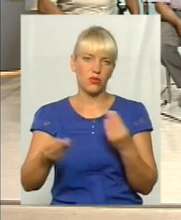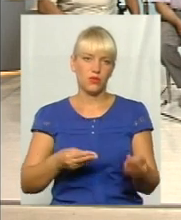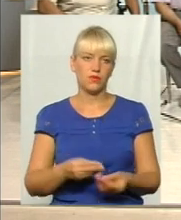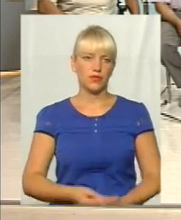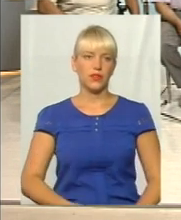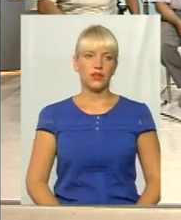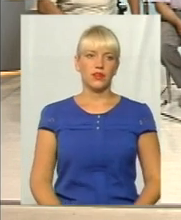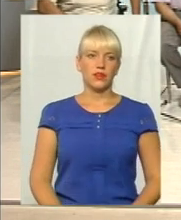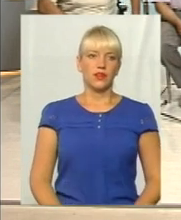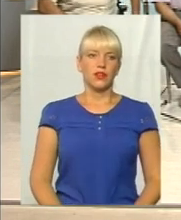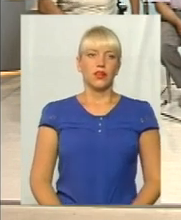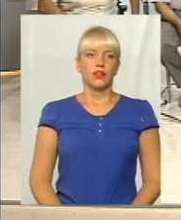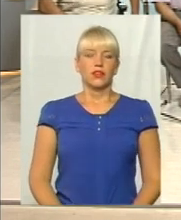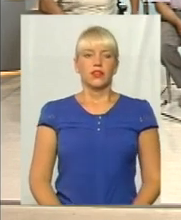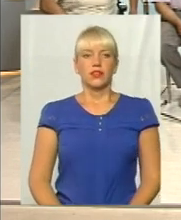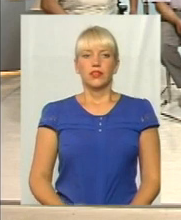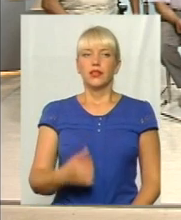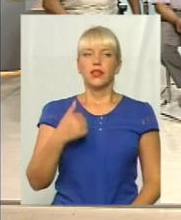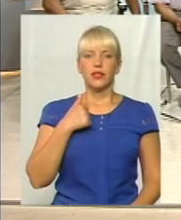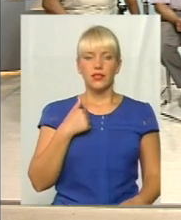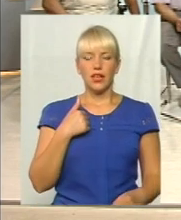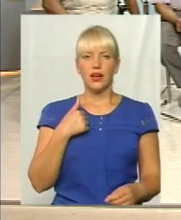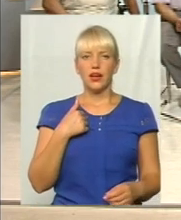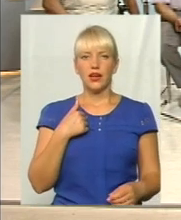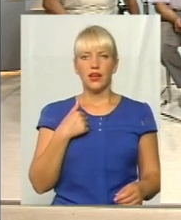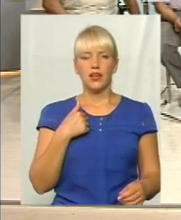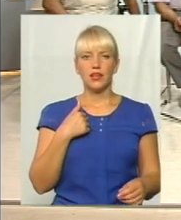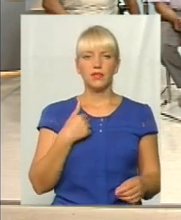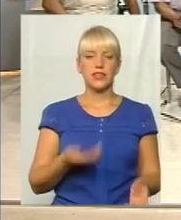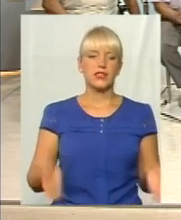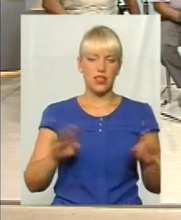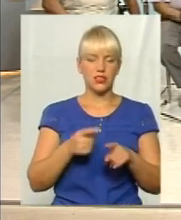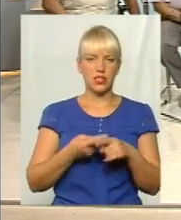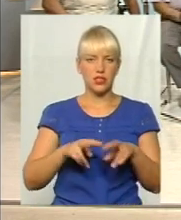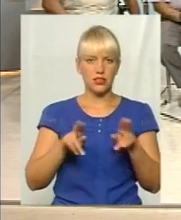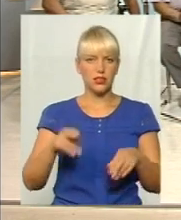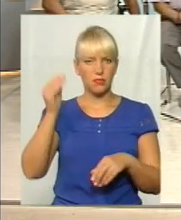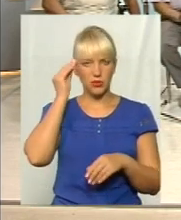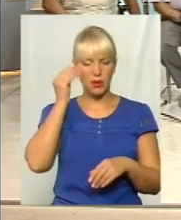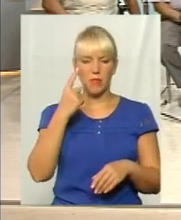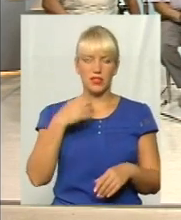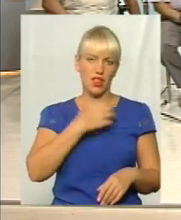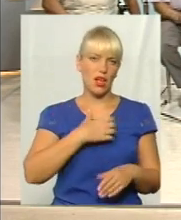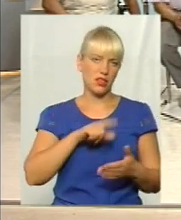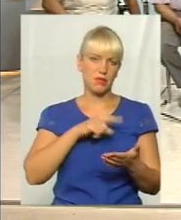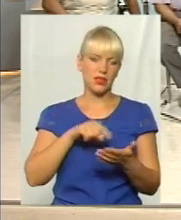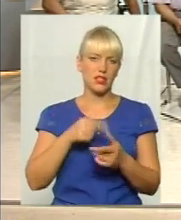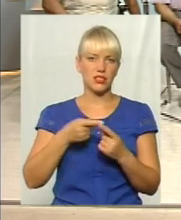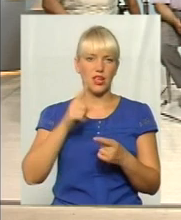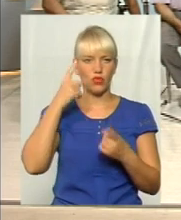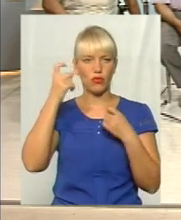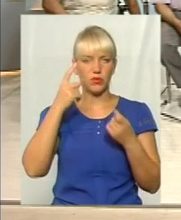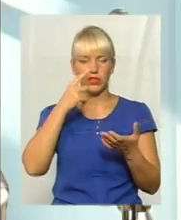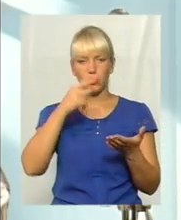Пане Анатолій. Я все ж таки залишаюся на тій самій позиції, що найперше, найгальне питання – це інформаційна